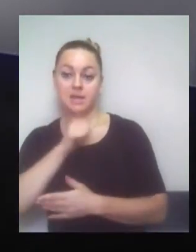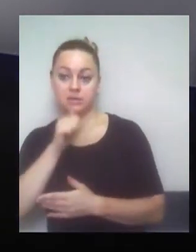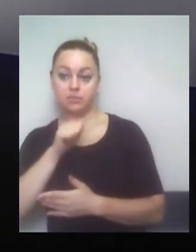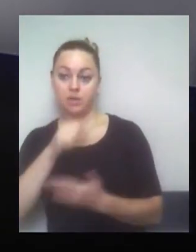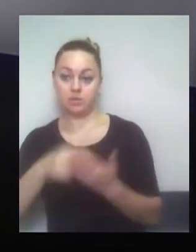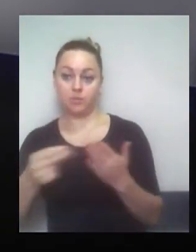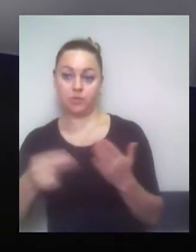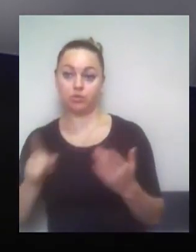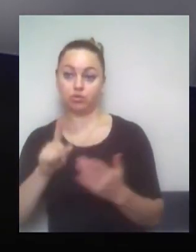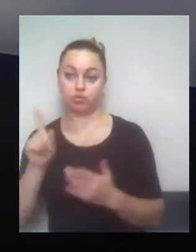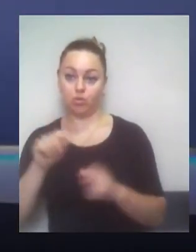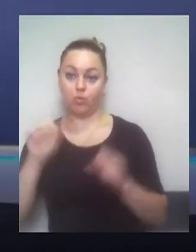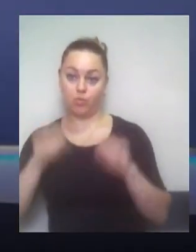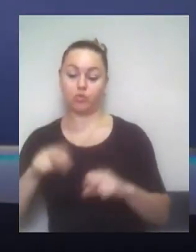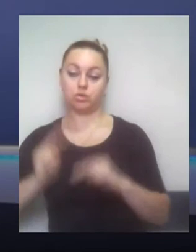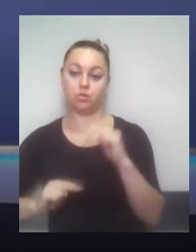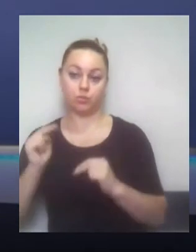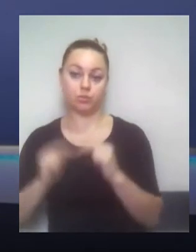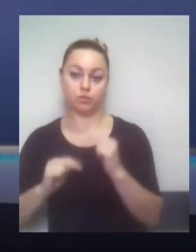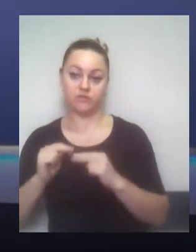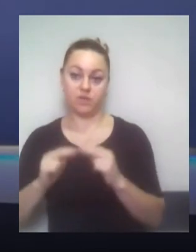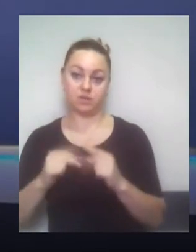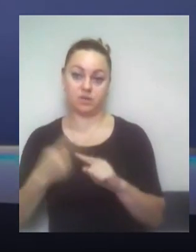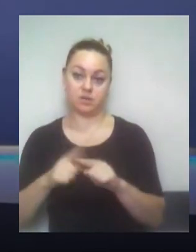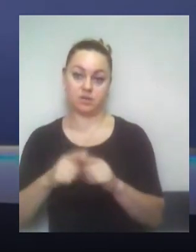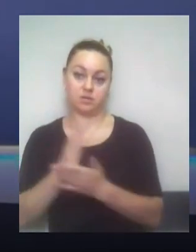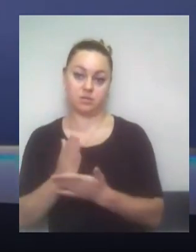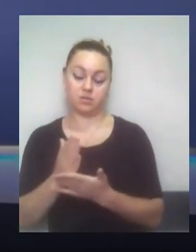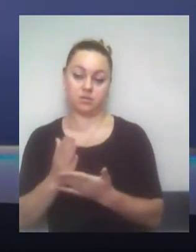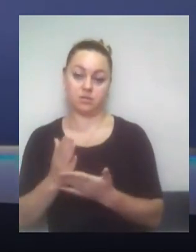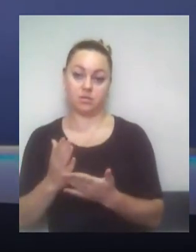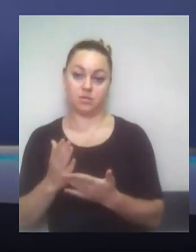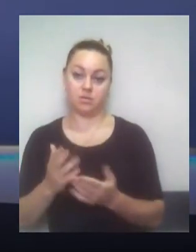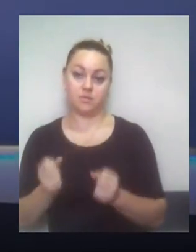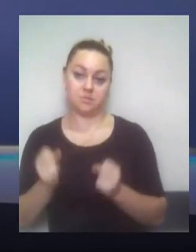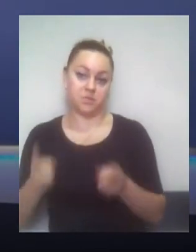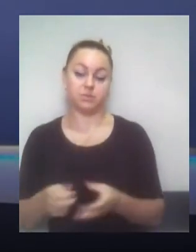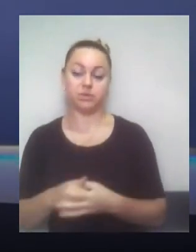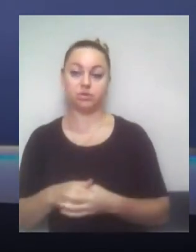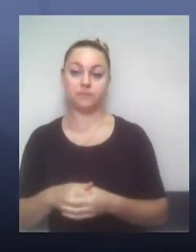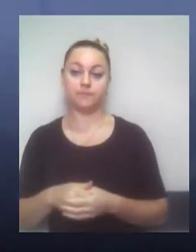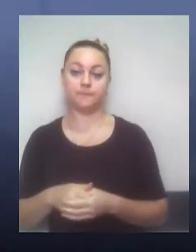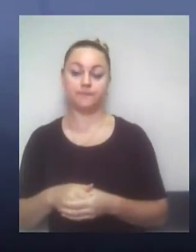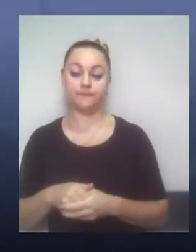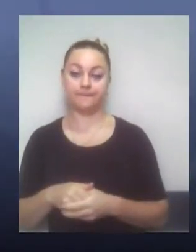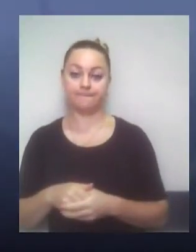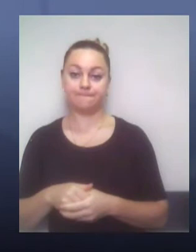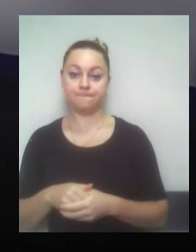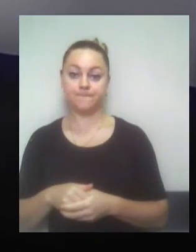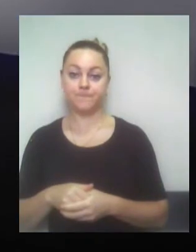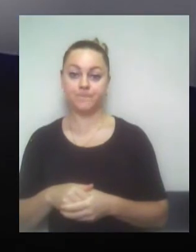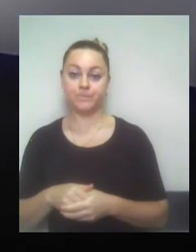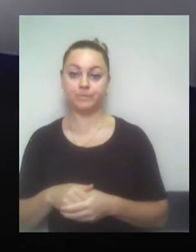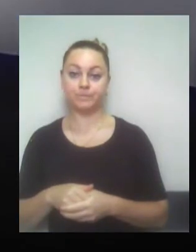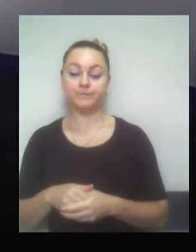що можна будувати і це буде безпечно. Це може бути, да, без такого дослідження, чи ні? Дослідження обов